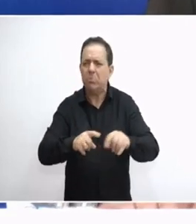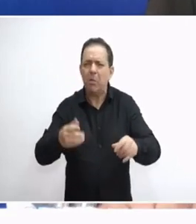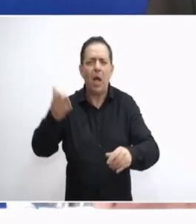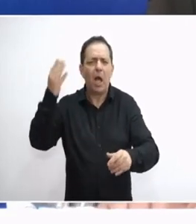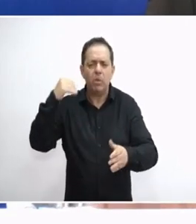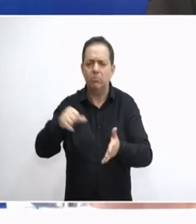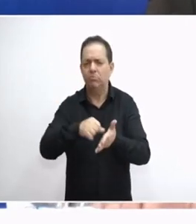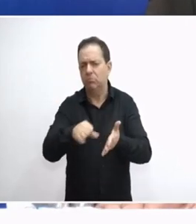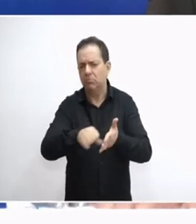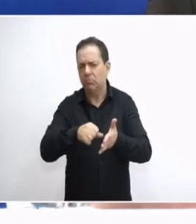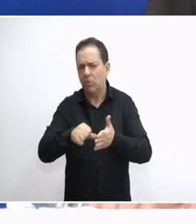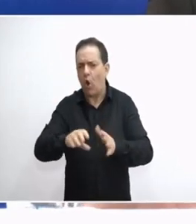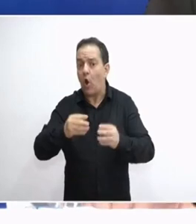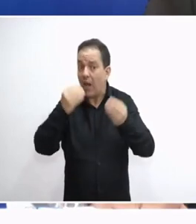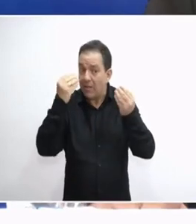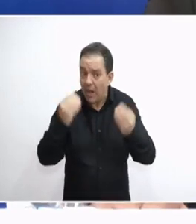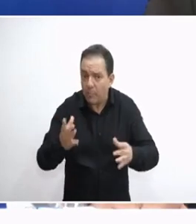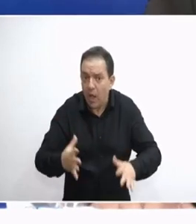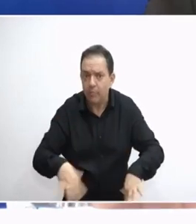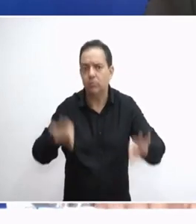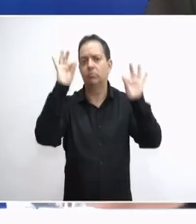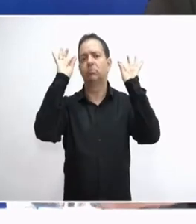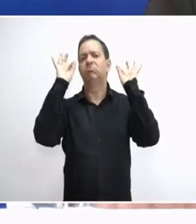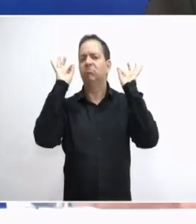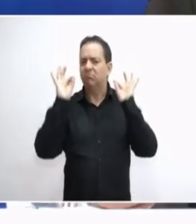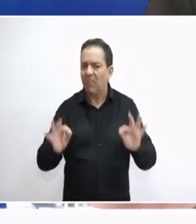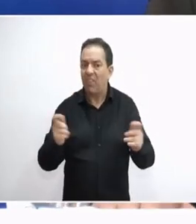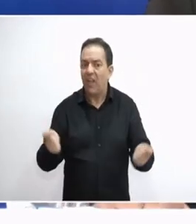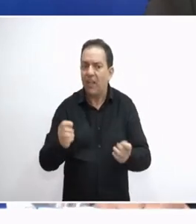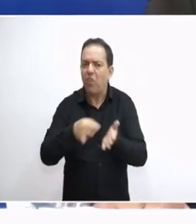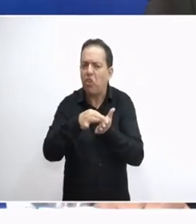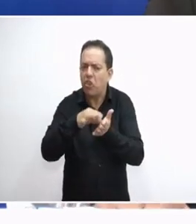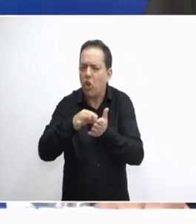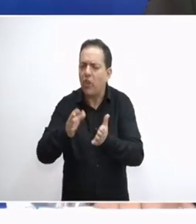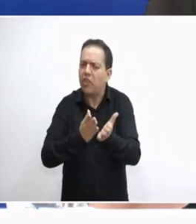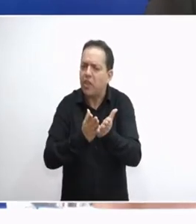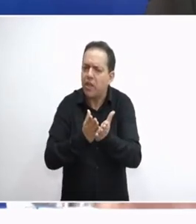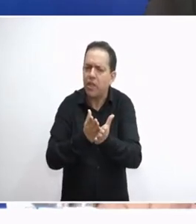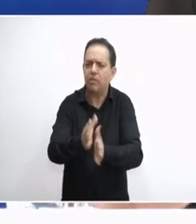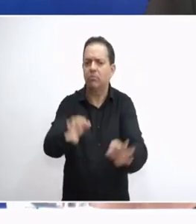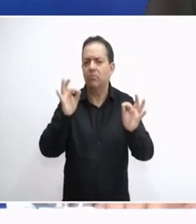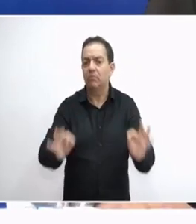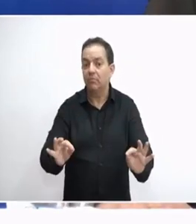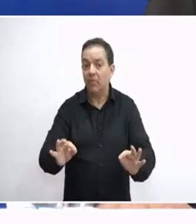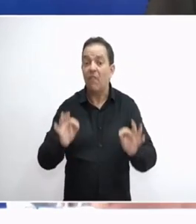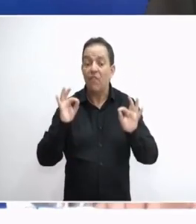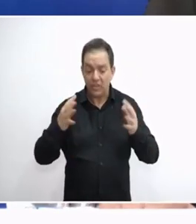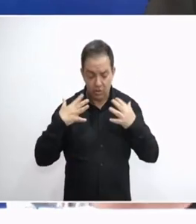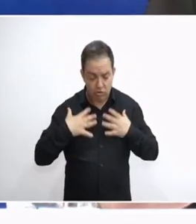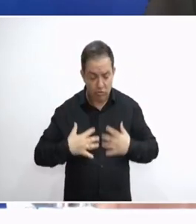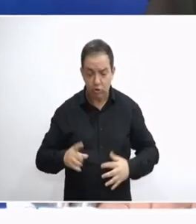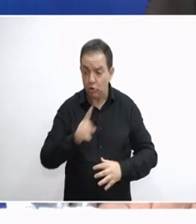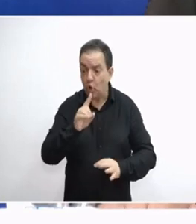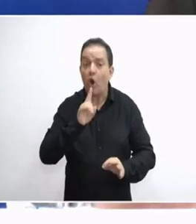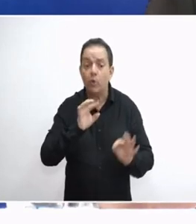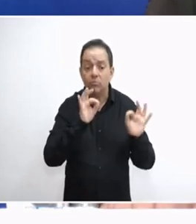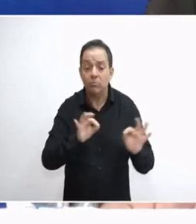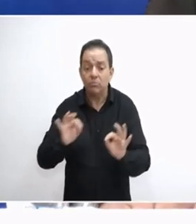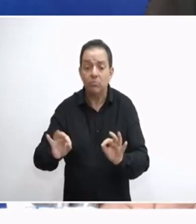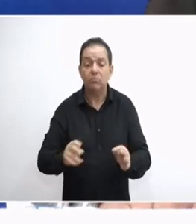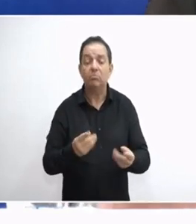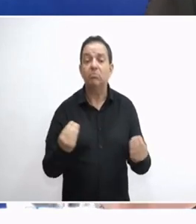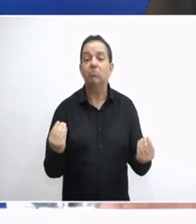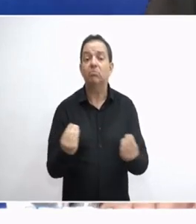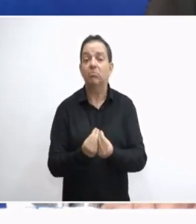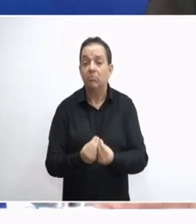Θα επαναφέρει όλα και τα πάντα στην αρχική τους θέση. Θα γίνει επανόρθωση του δικαίου. Στην ίδια τη φυσιολογία μας, έτσι όπως πρέπει να